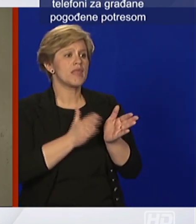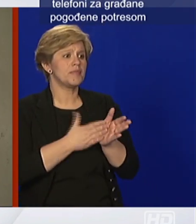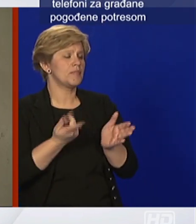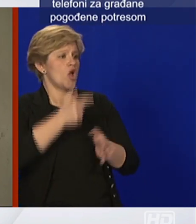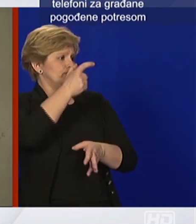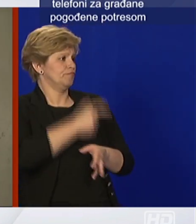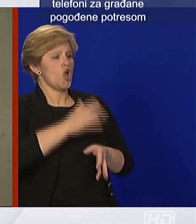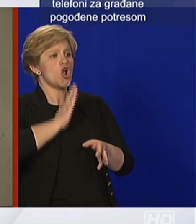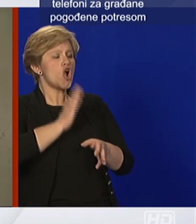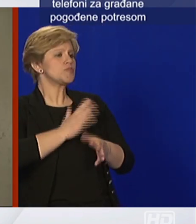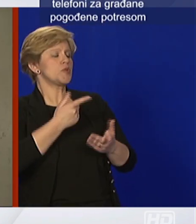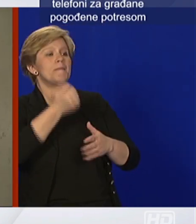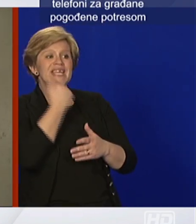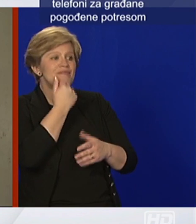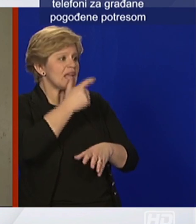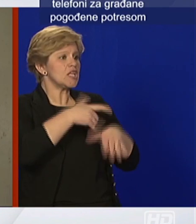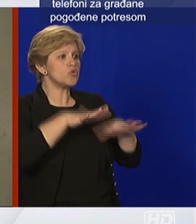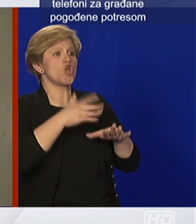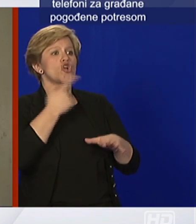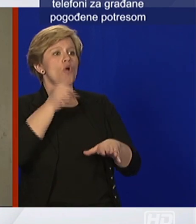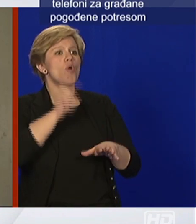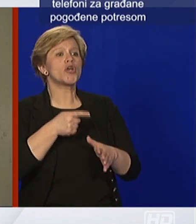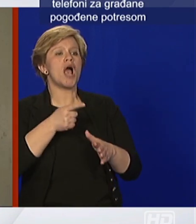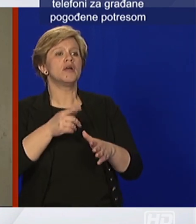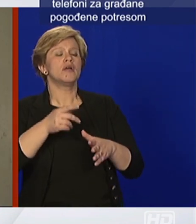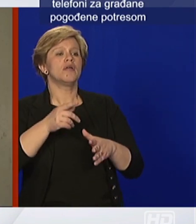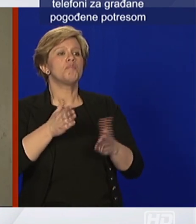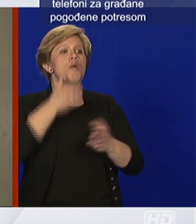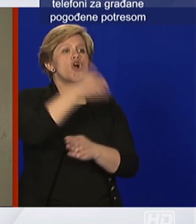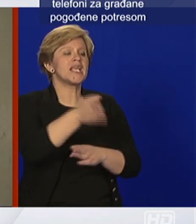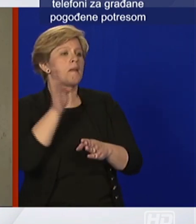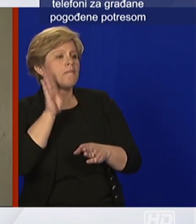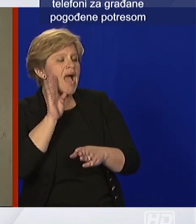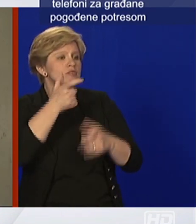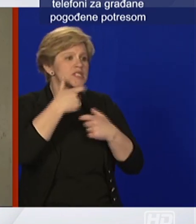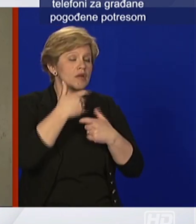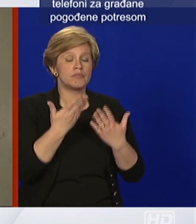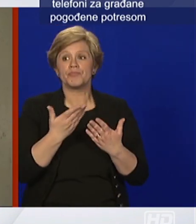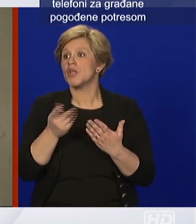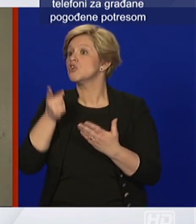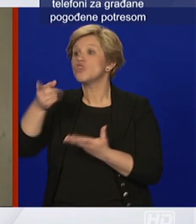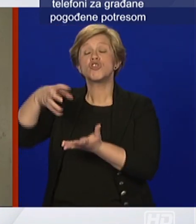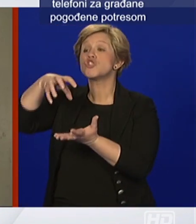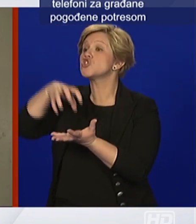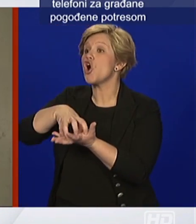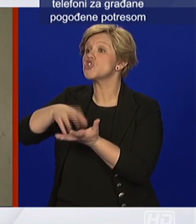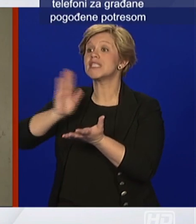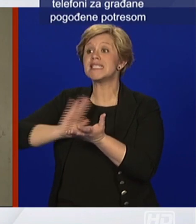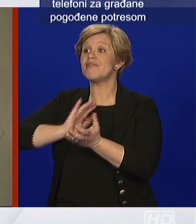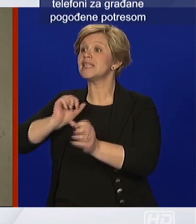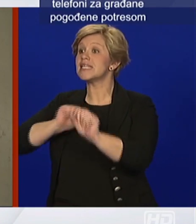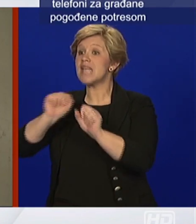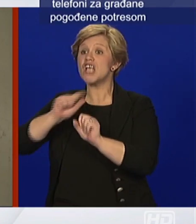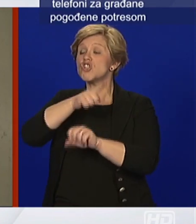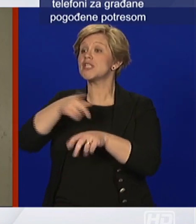privatne osobe koji treba posjetiti majku bolesnom zato postoje stružerici civilne zaštite to je sad njihov dio poslije je li u redu